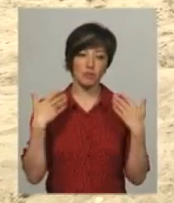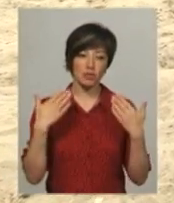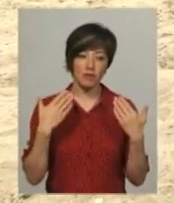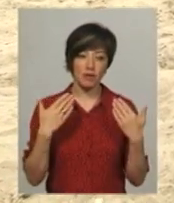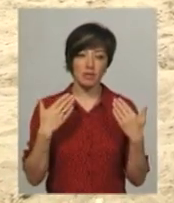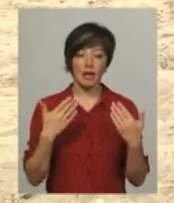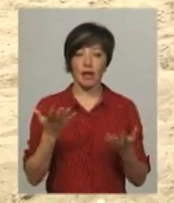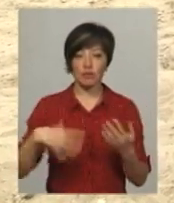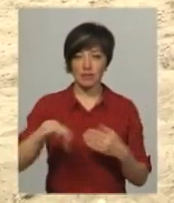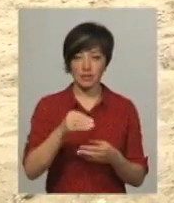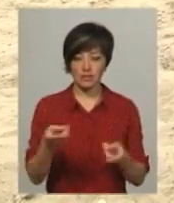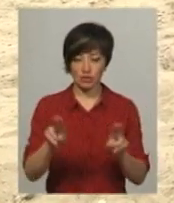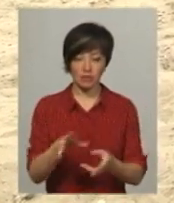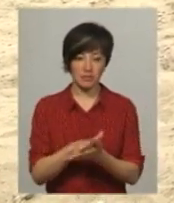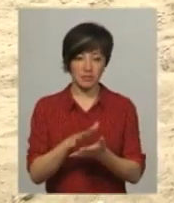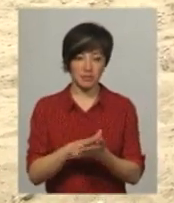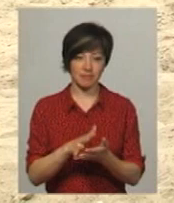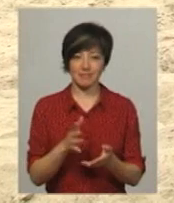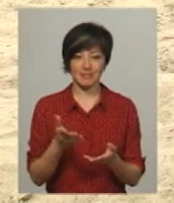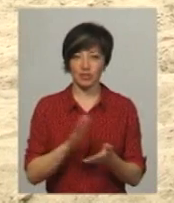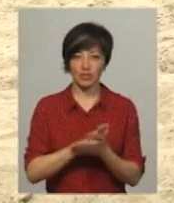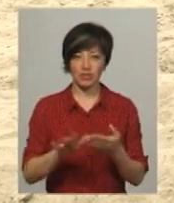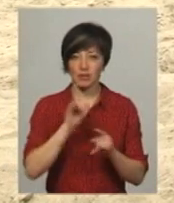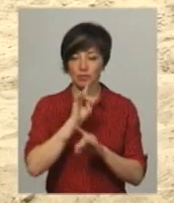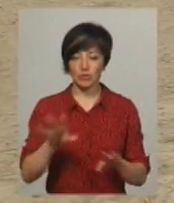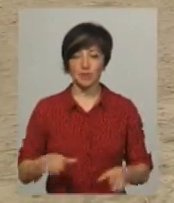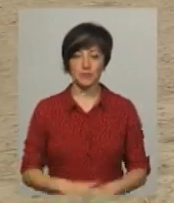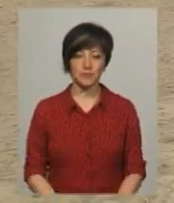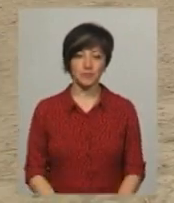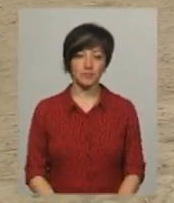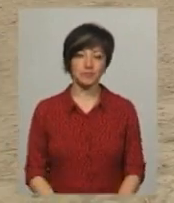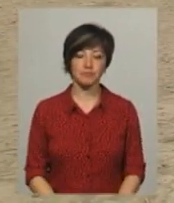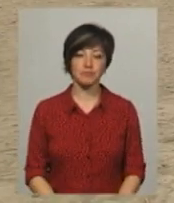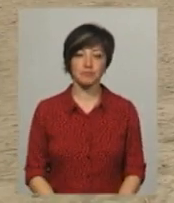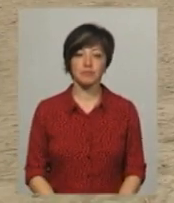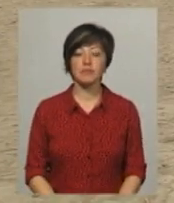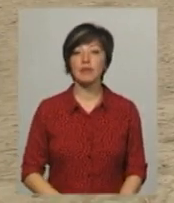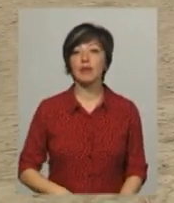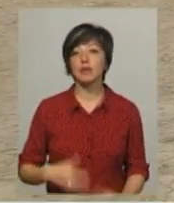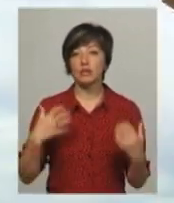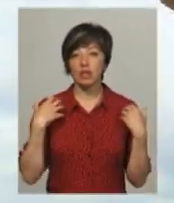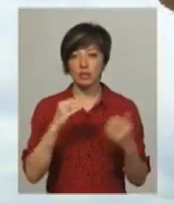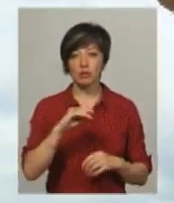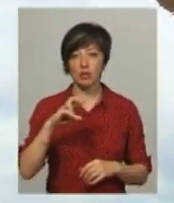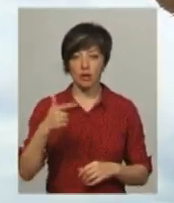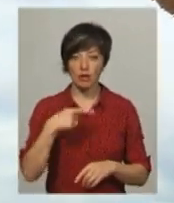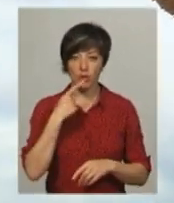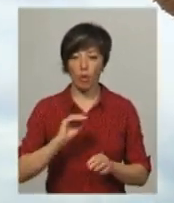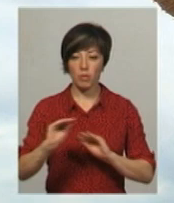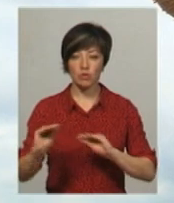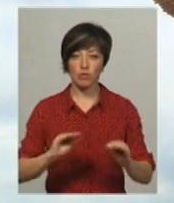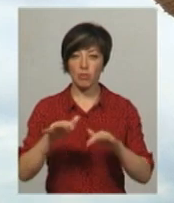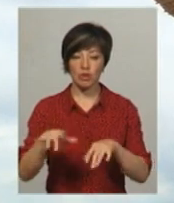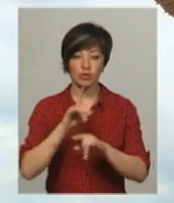будемо скрізь залишати, то місць не буде нормальних для відпочинку. За словами Василя Новачка, цього року облаштовувати пляж не